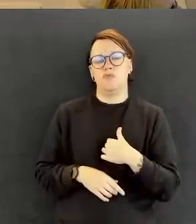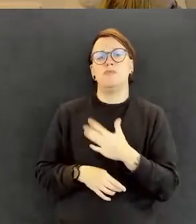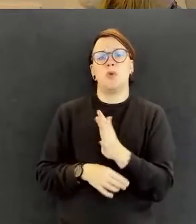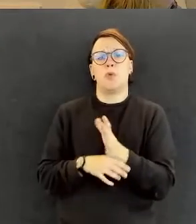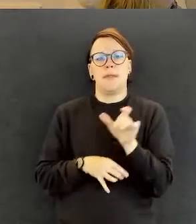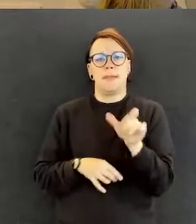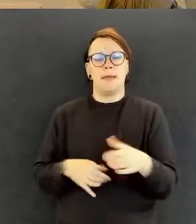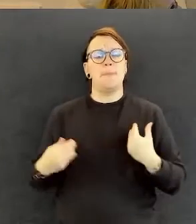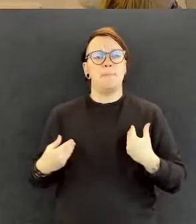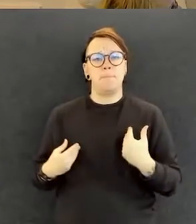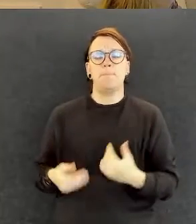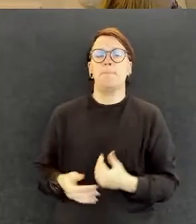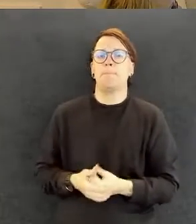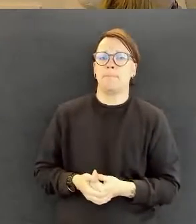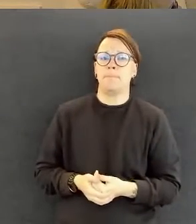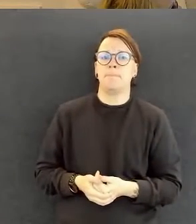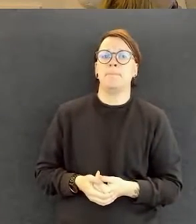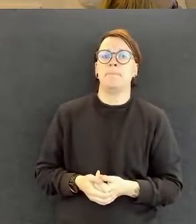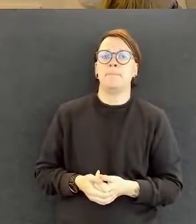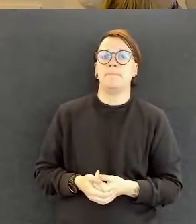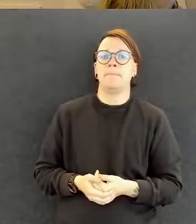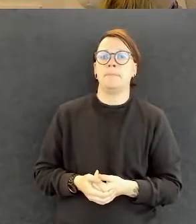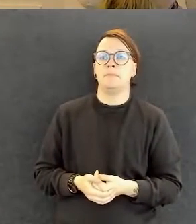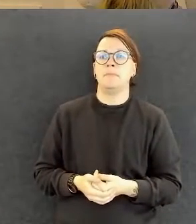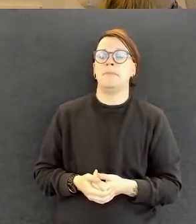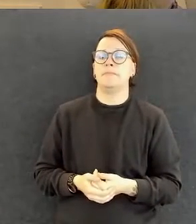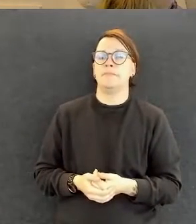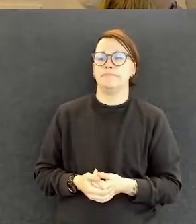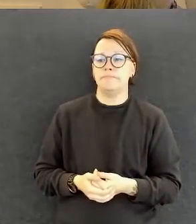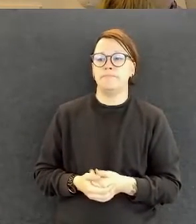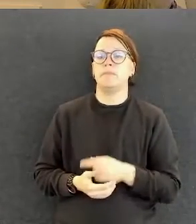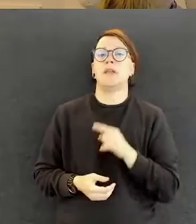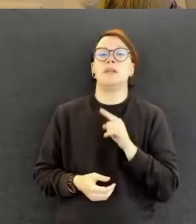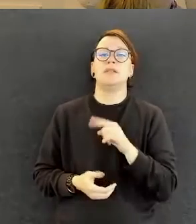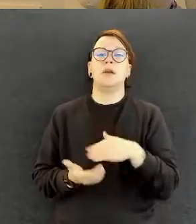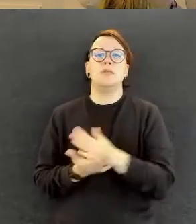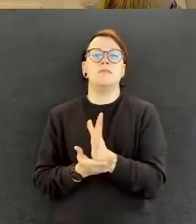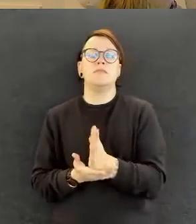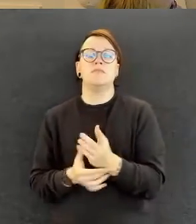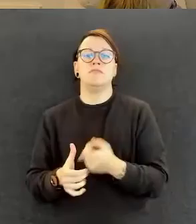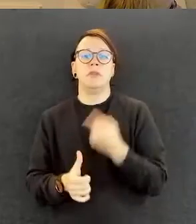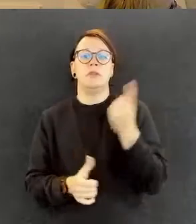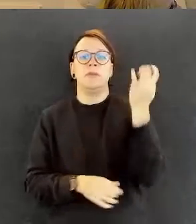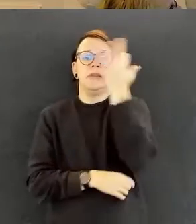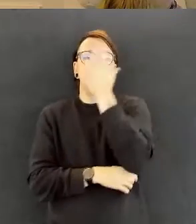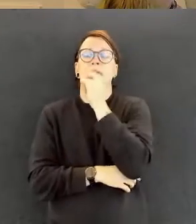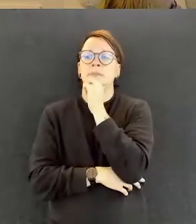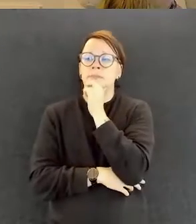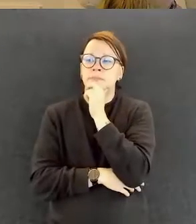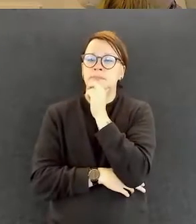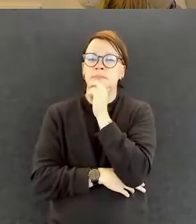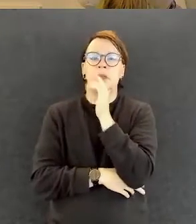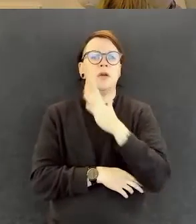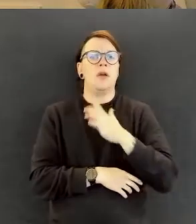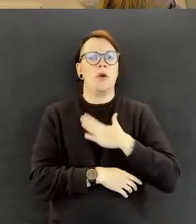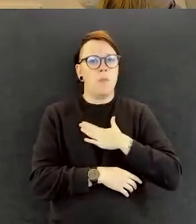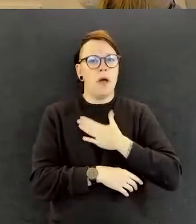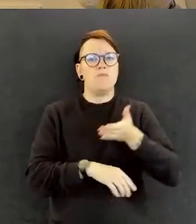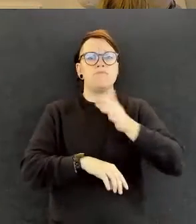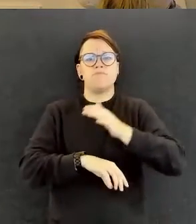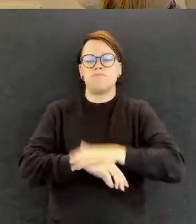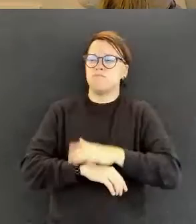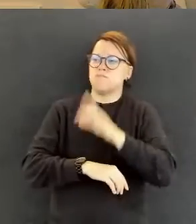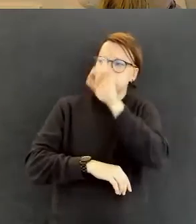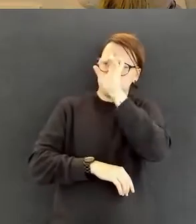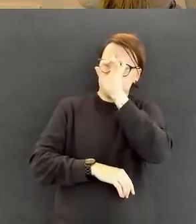Ja aloin miettiä sitä kautta sitä, että no, mitä semmoista osaamista minulla on, josta